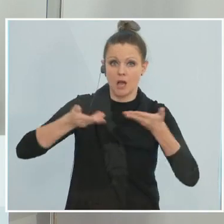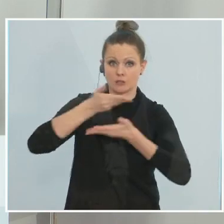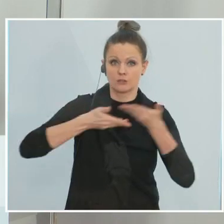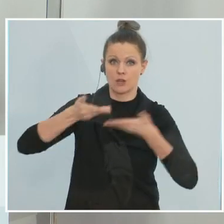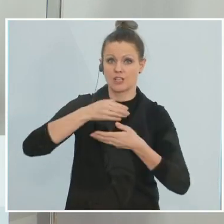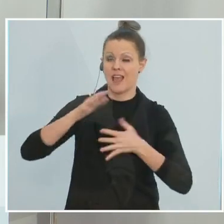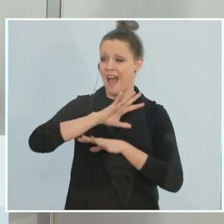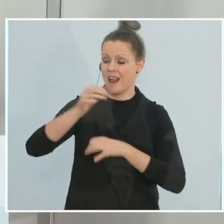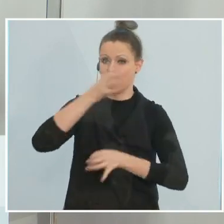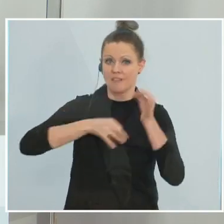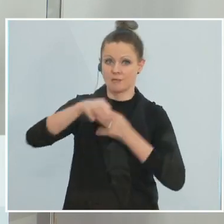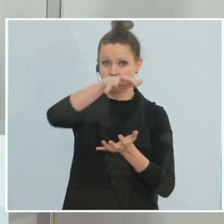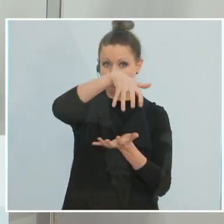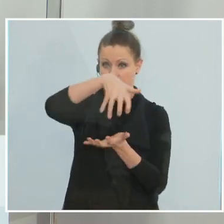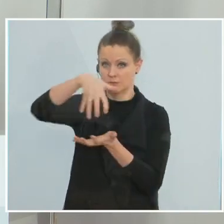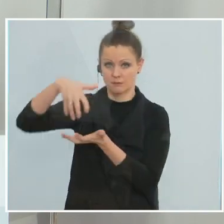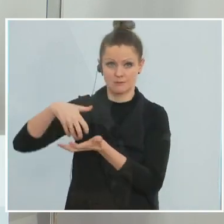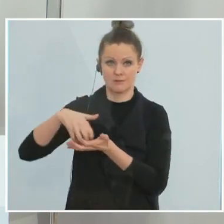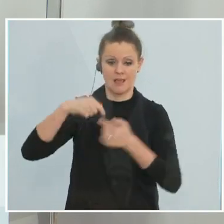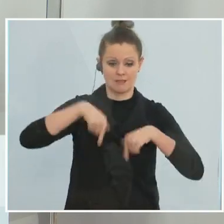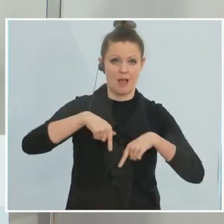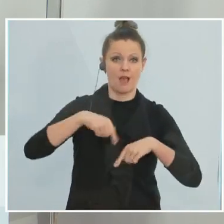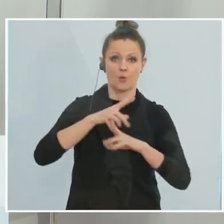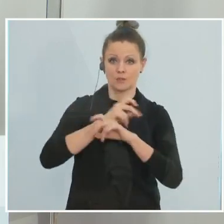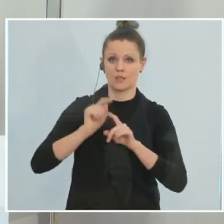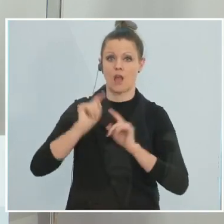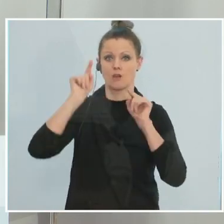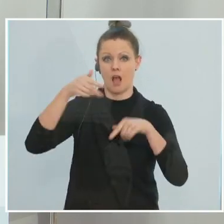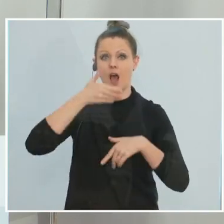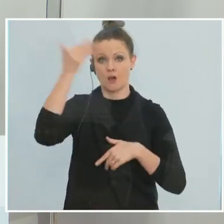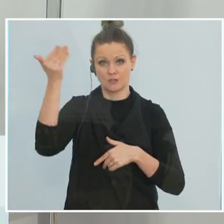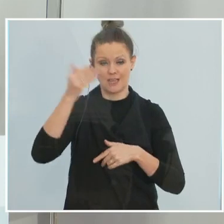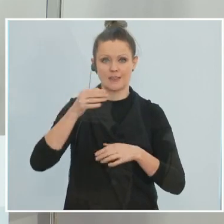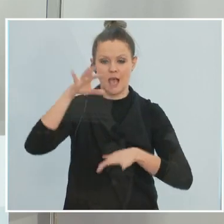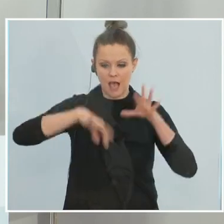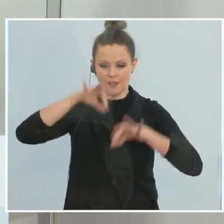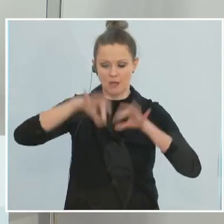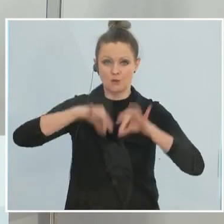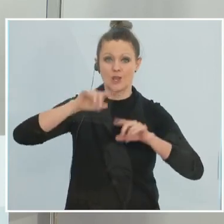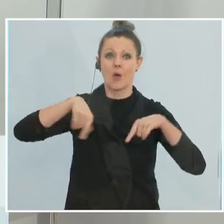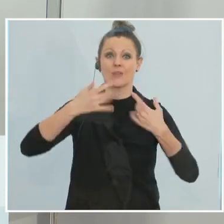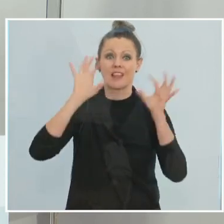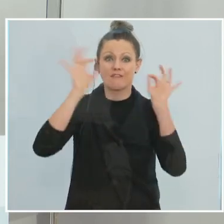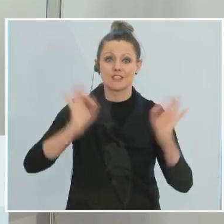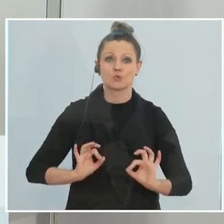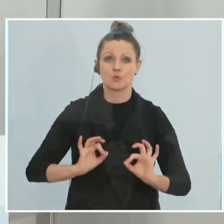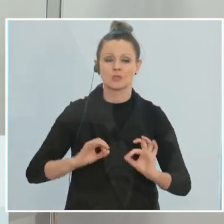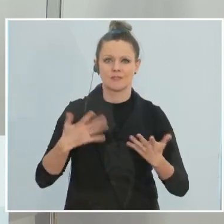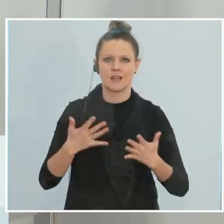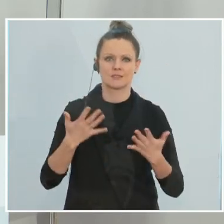zusammenzutragen, die uns zur Verfügung stehen, im In- und im Ausland, eine Analyse zu machen und dann den Versuch zu wagen,